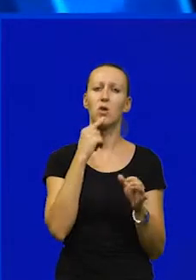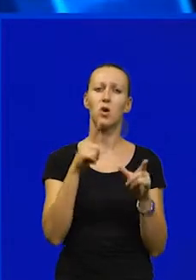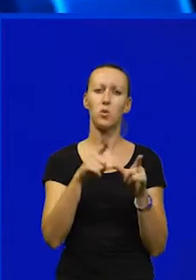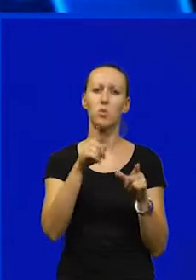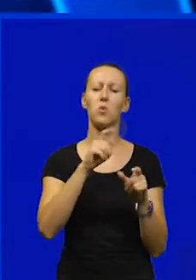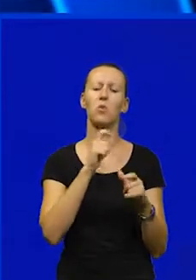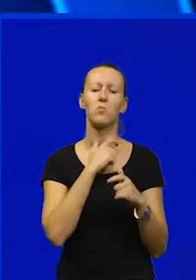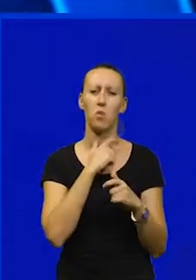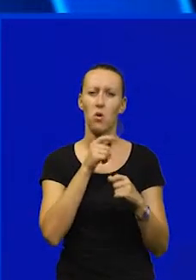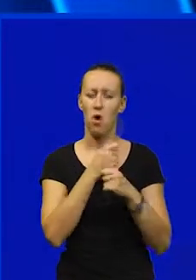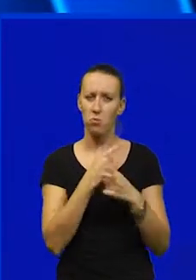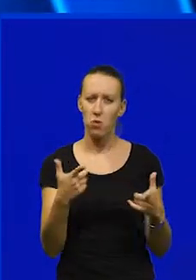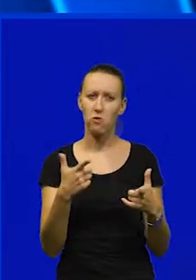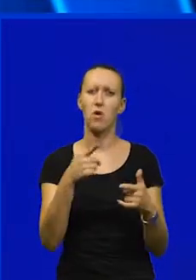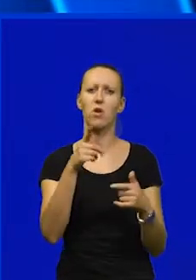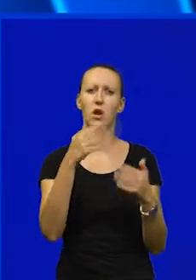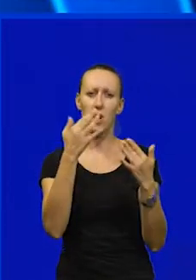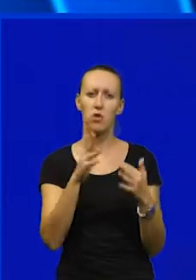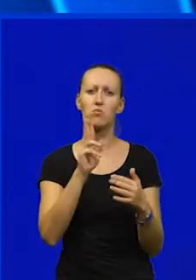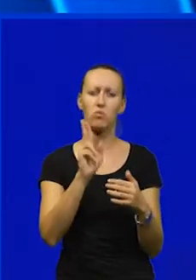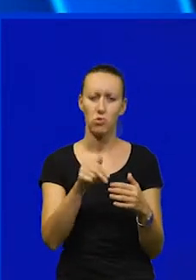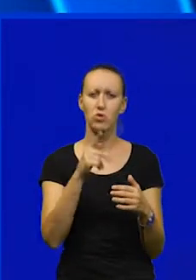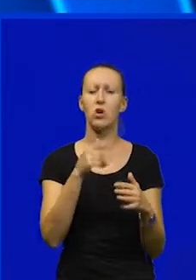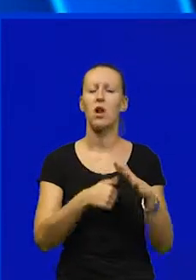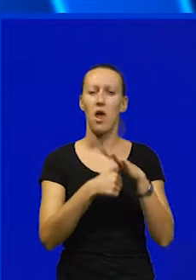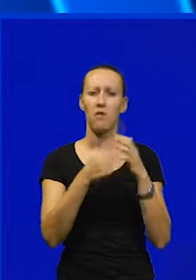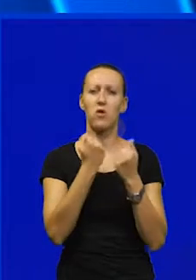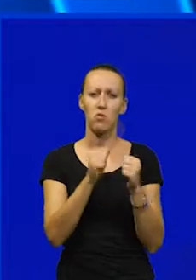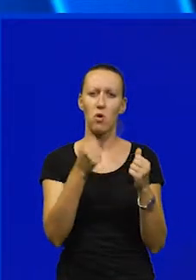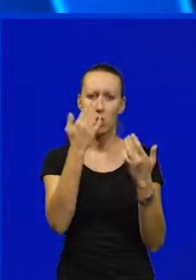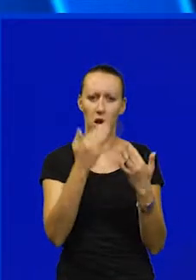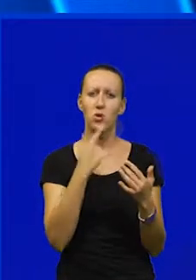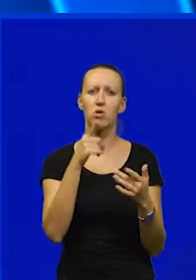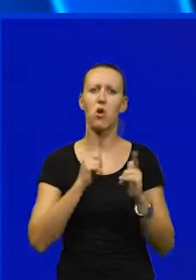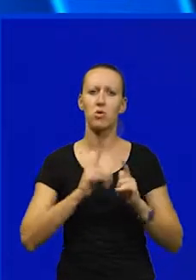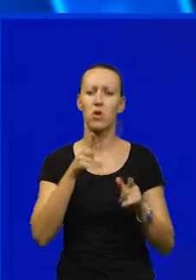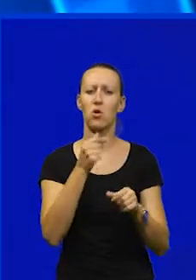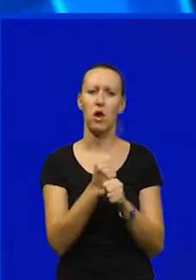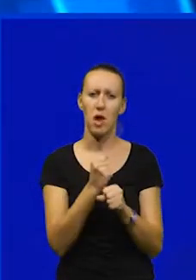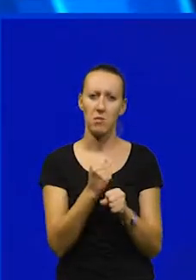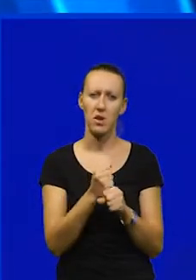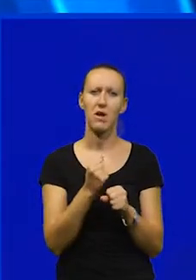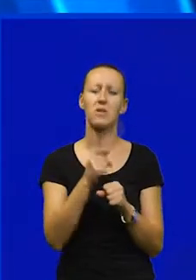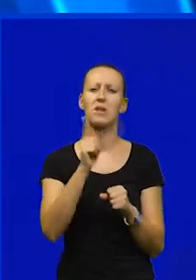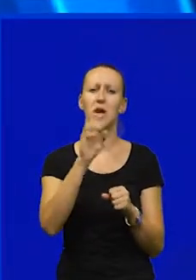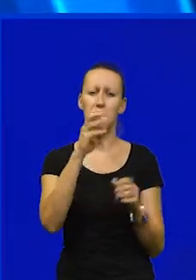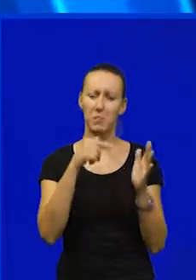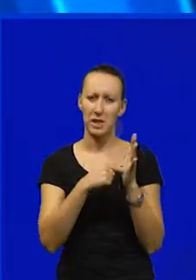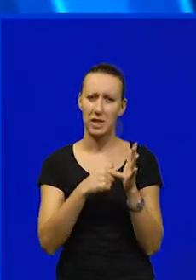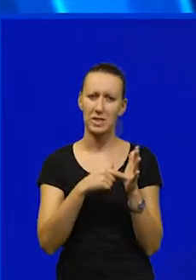deblokiranju računa može imati glavnu ulogu i očekujem da to u stvari naprave. Dakle, ne 15.